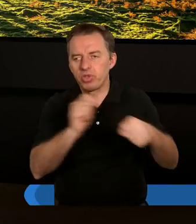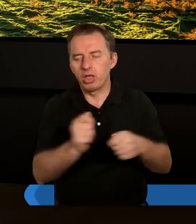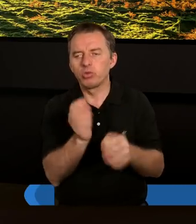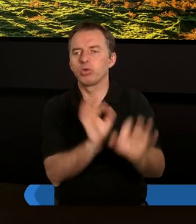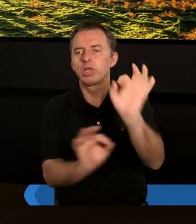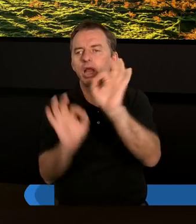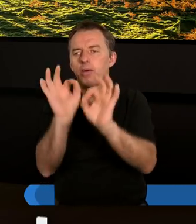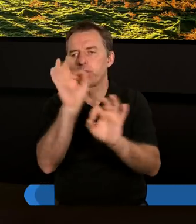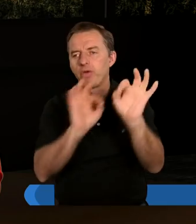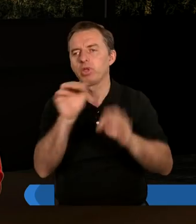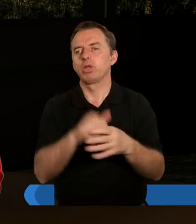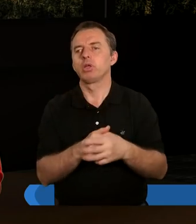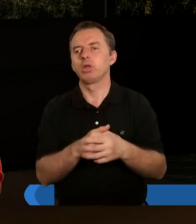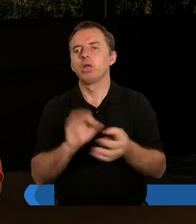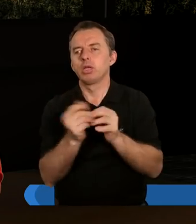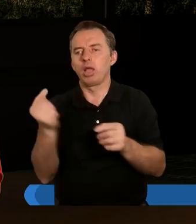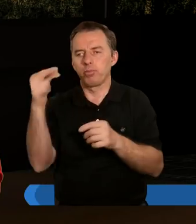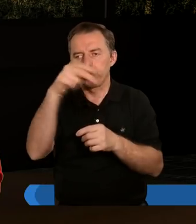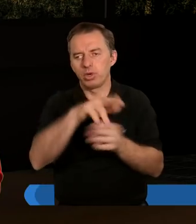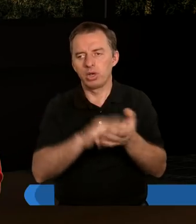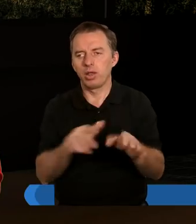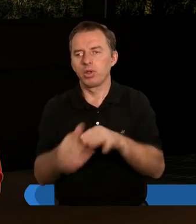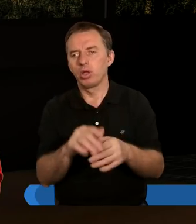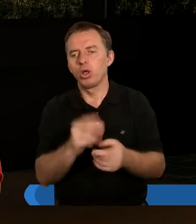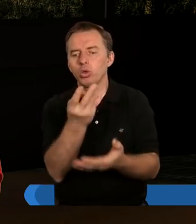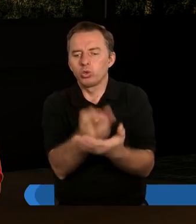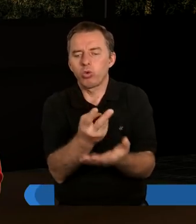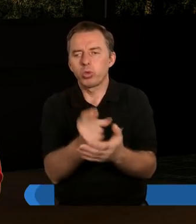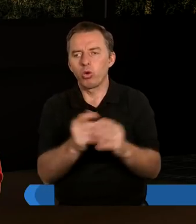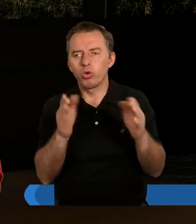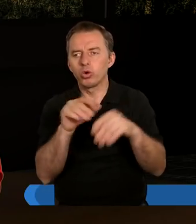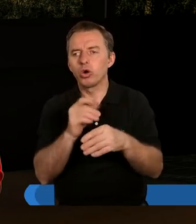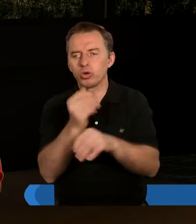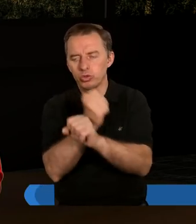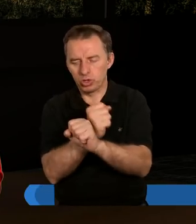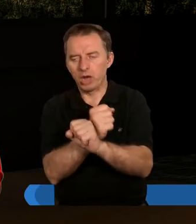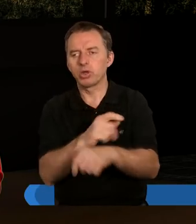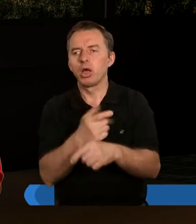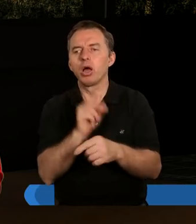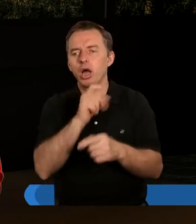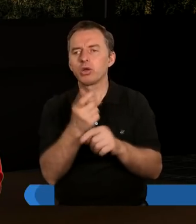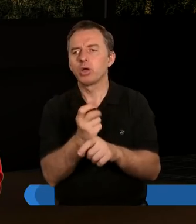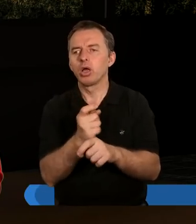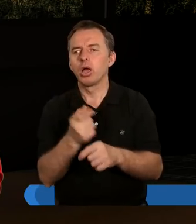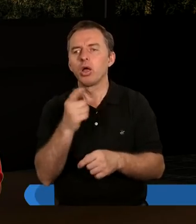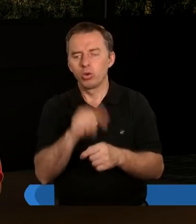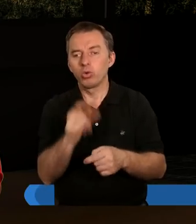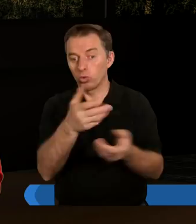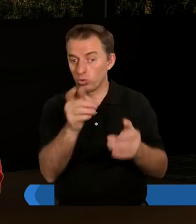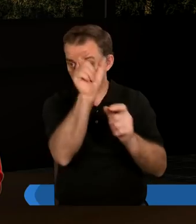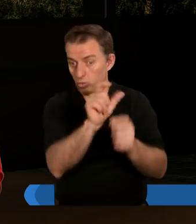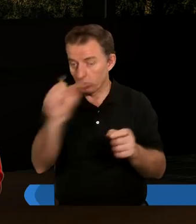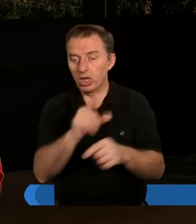naprawić. A gdy przyszli na miejsce zwane trupią czaszką, ukrzyżowali go tam także i